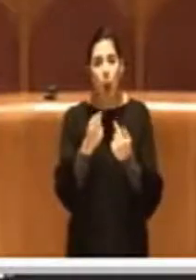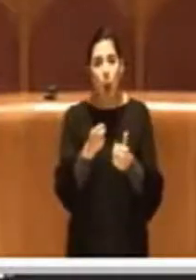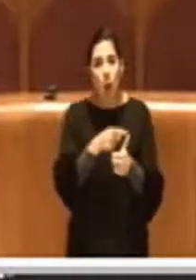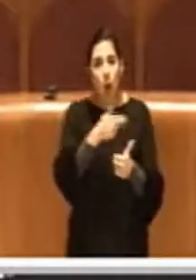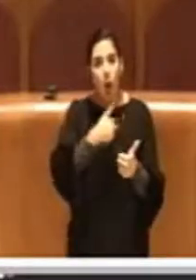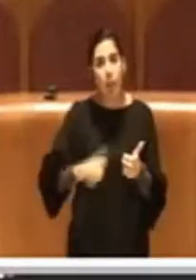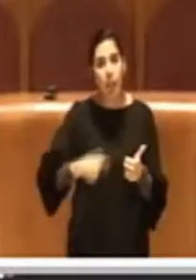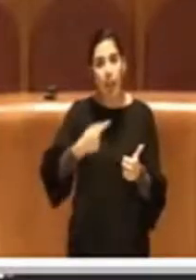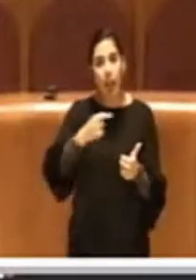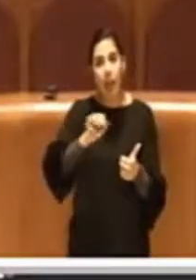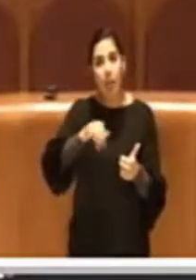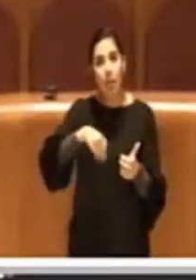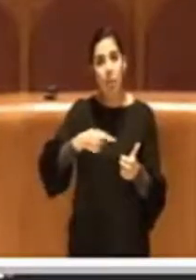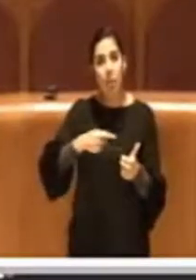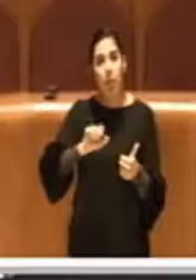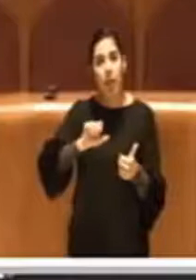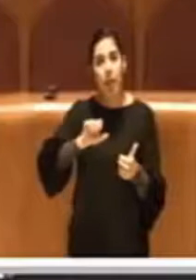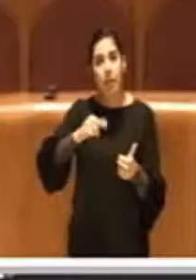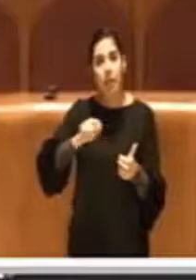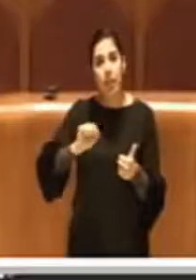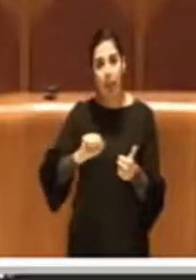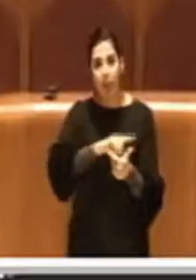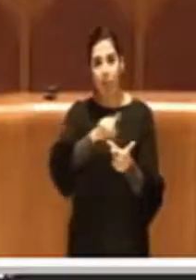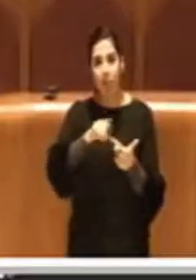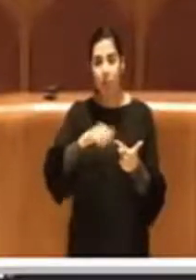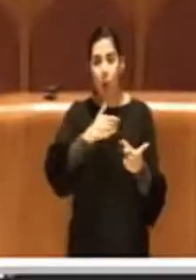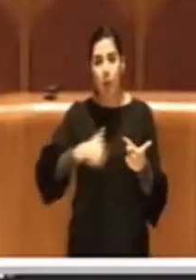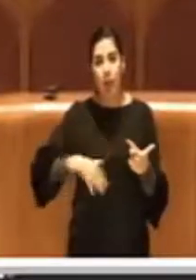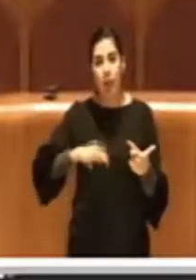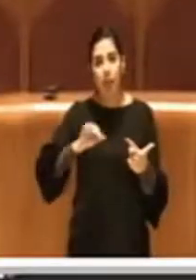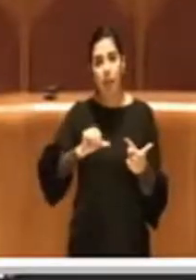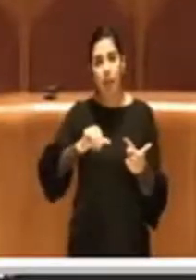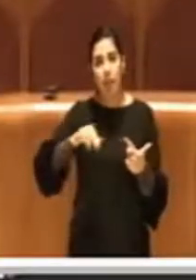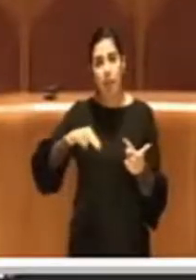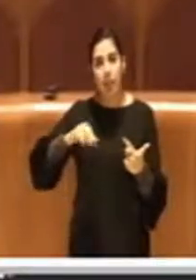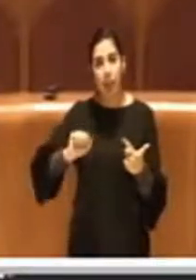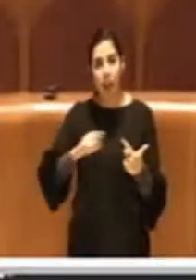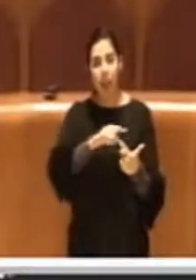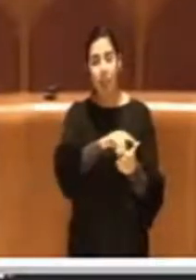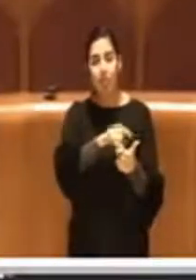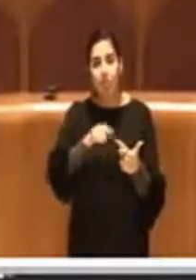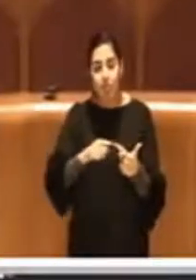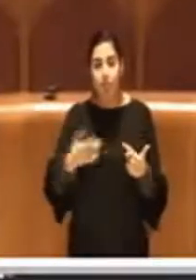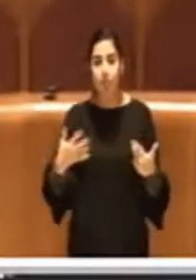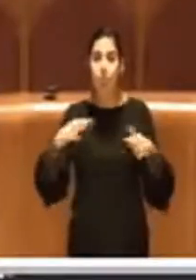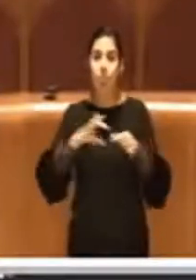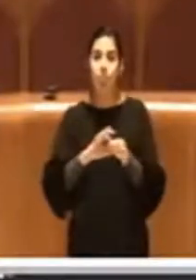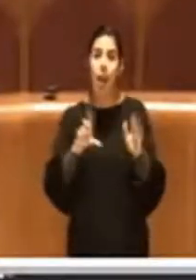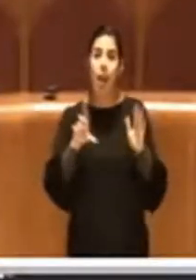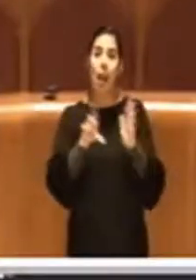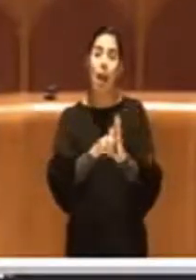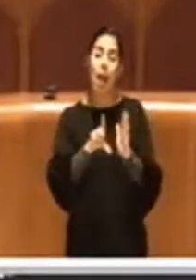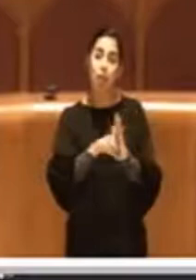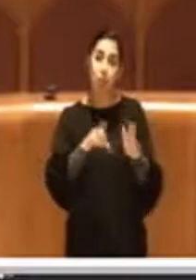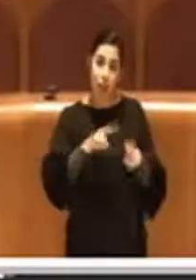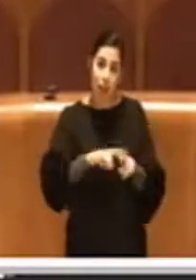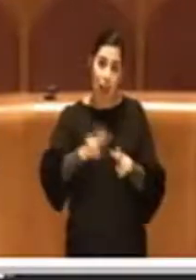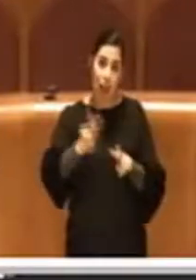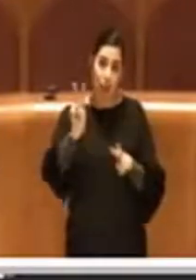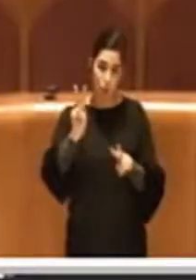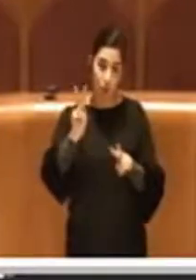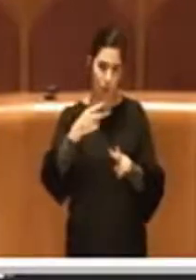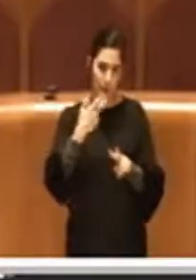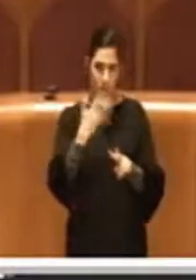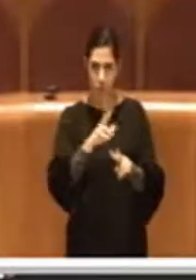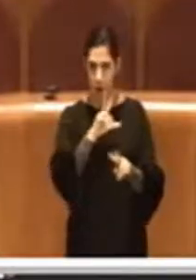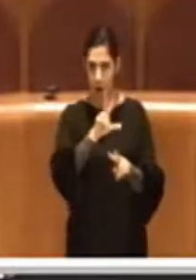dal consigliere Fassina fanno riferimento a una normativa di legge nazionale, come hanno